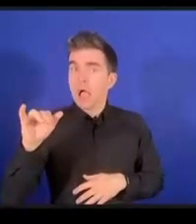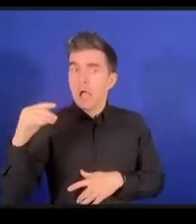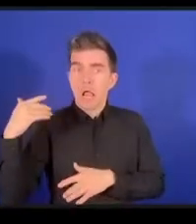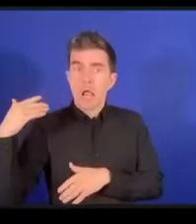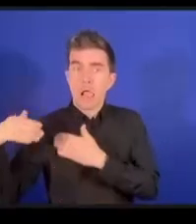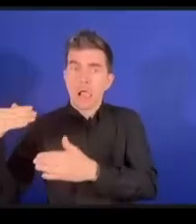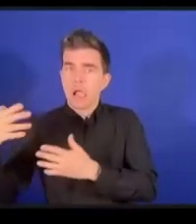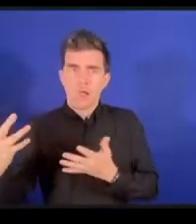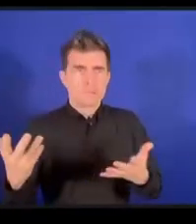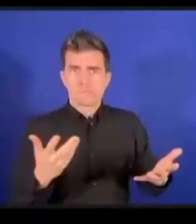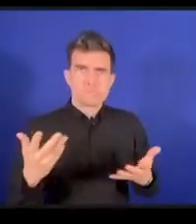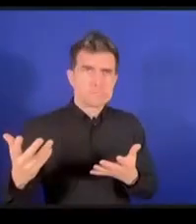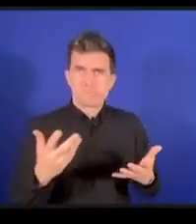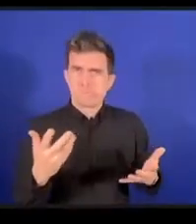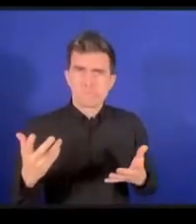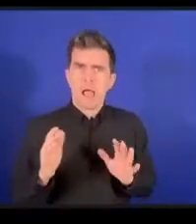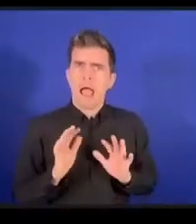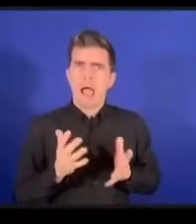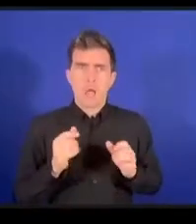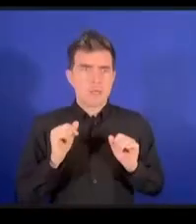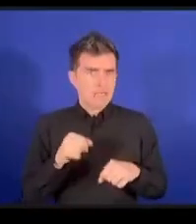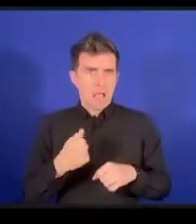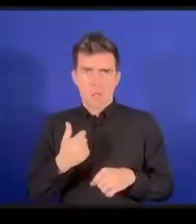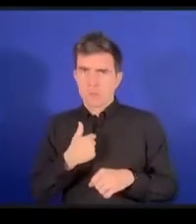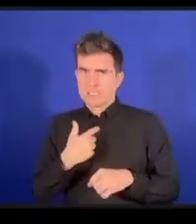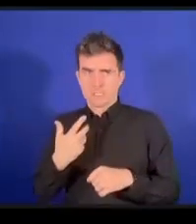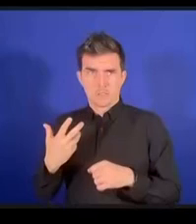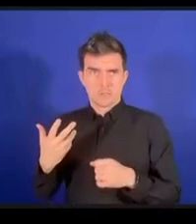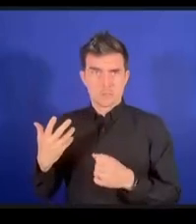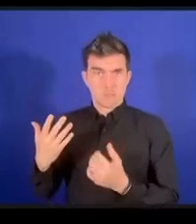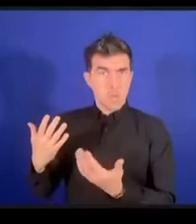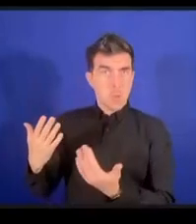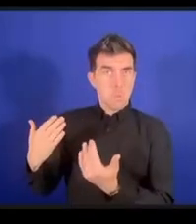コアインターネットバリューにとって役立つことになるんでしょうか